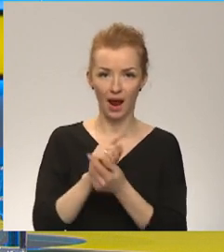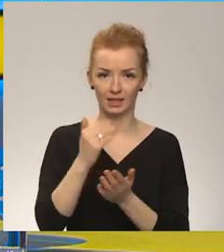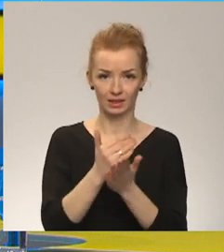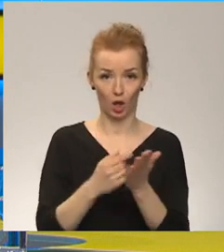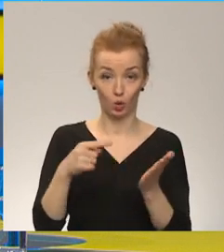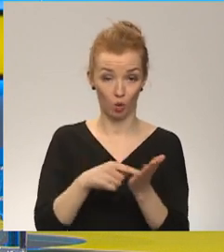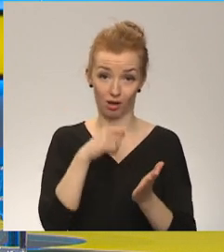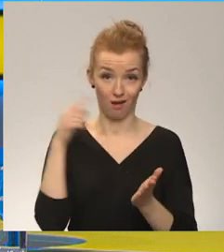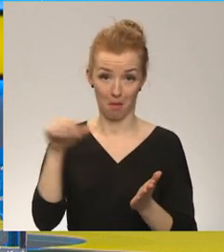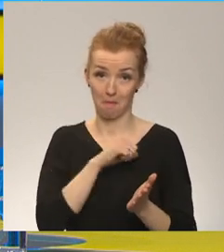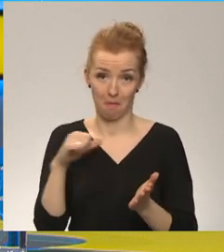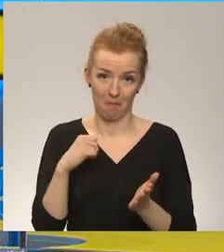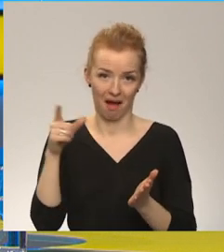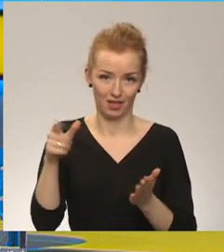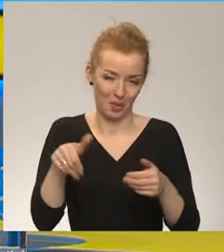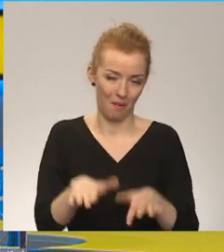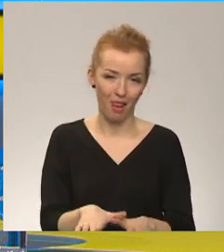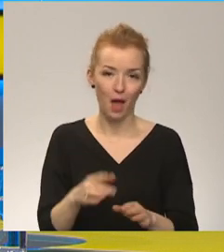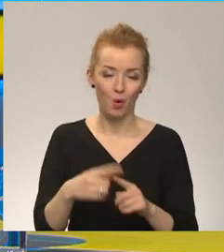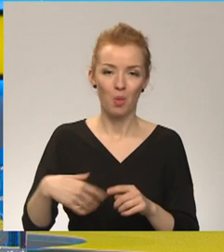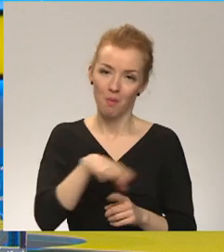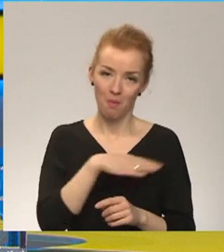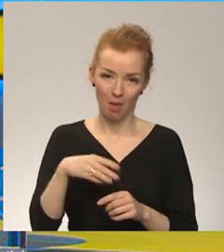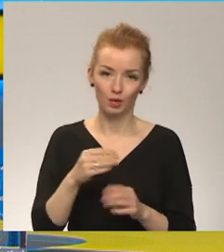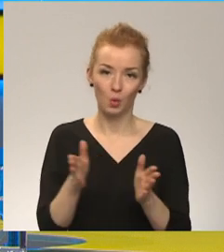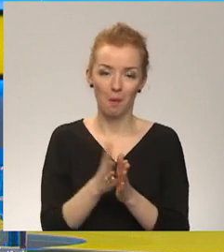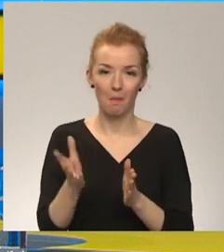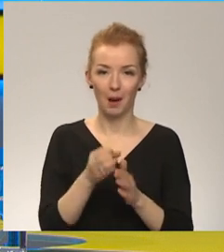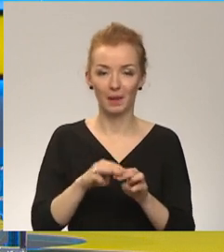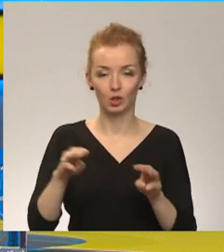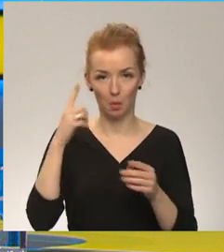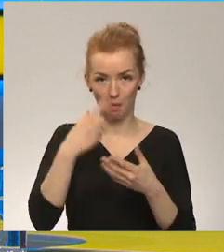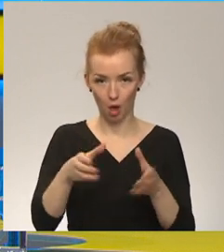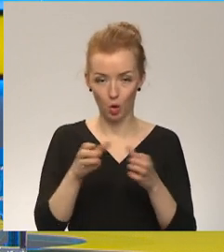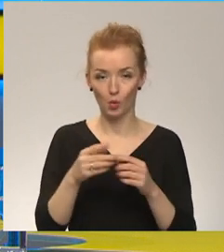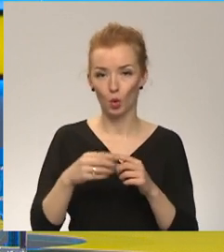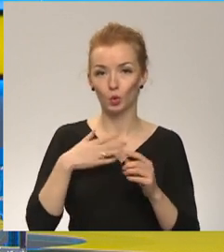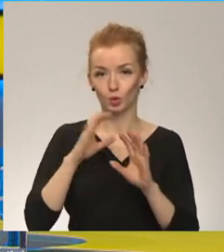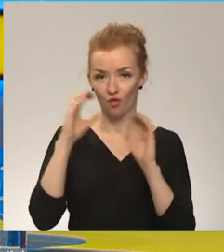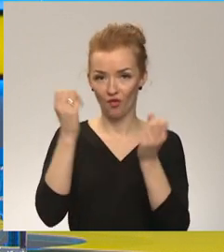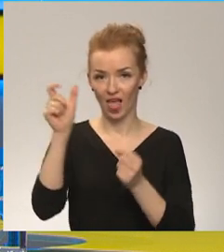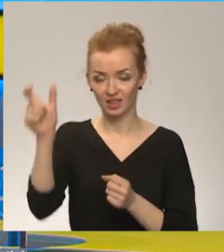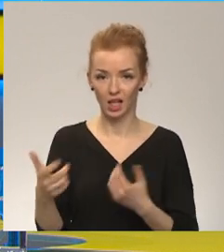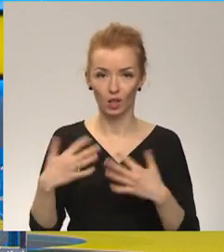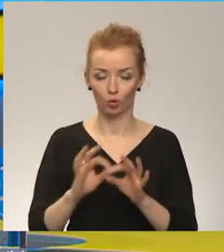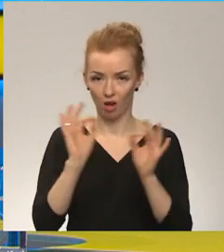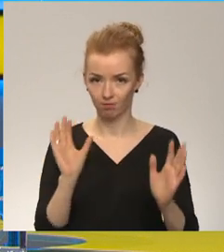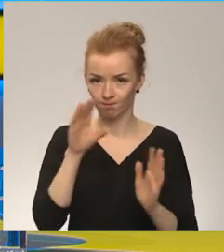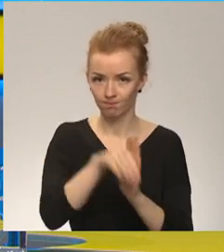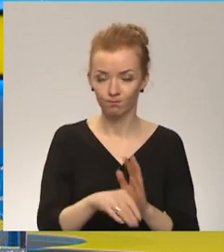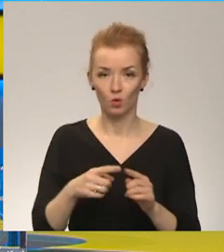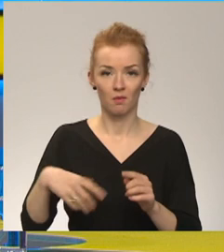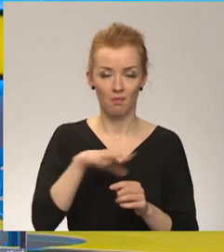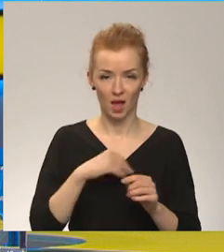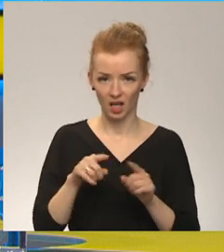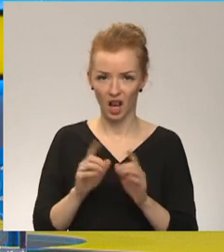statūti būtu mainīti. Mēs to darīsim kopā ar ministru padomi. Mūsu vēstnieks Jānis Kārkliņš jau ir iesaistījies, mēs kā parlamentāri asamblejā esmu iesaistījis. Es